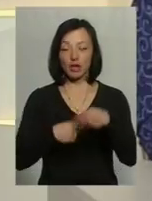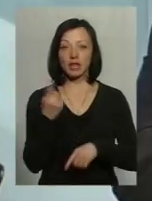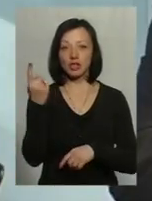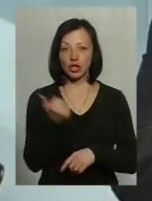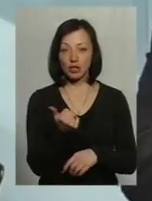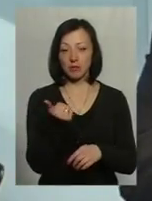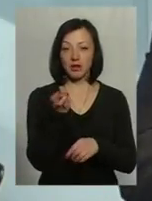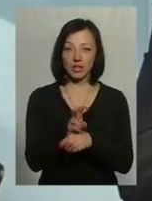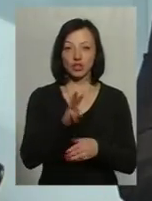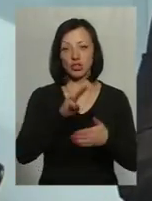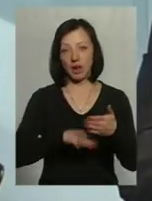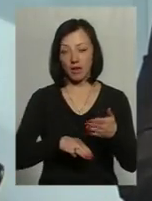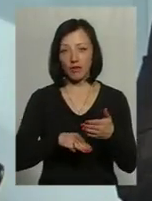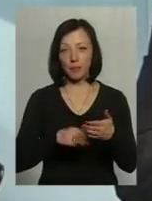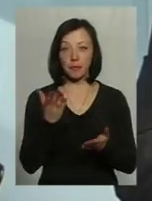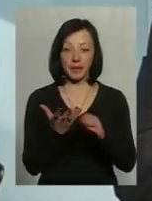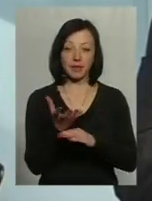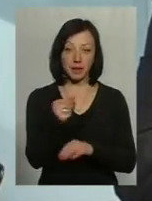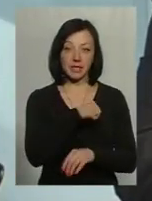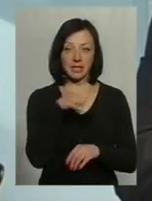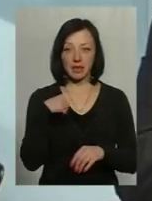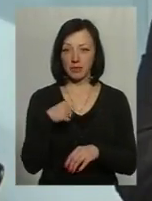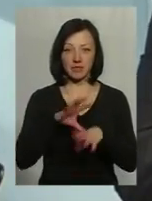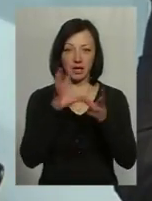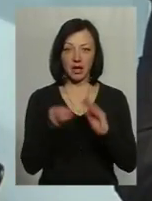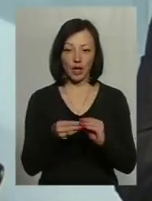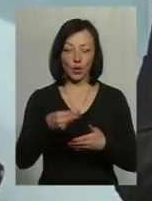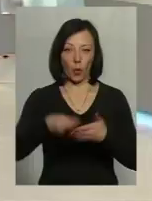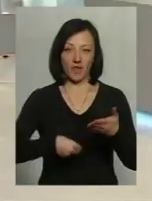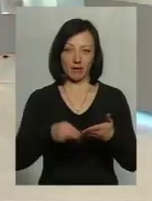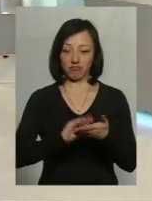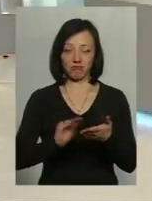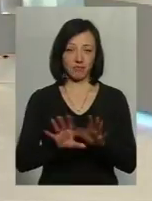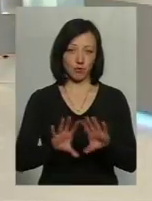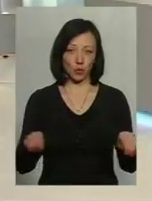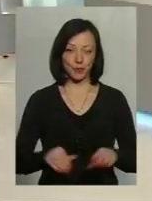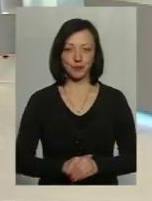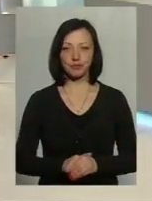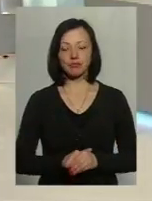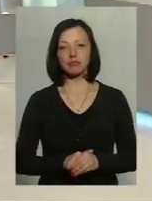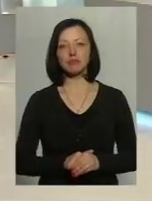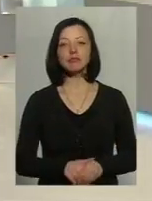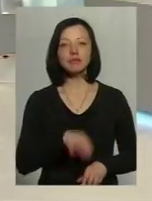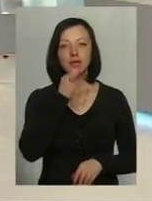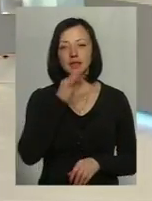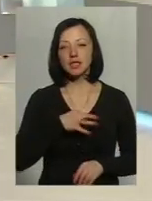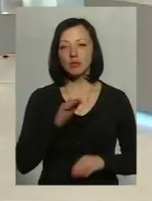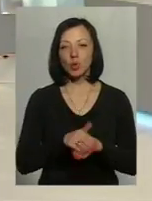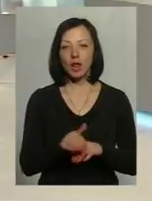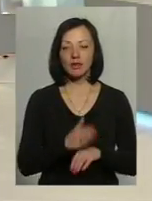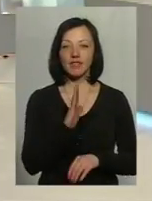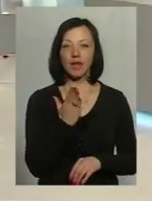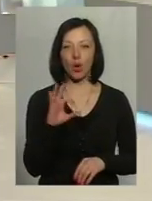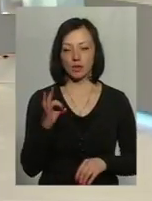почнемо. Який штраф? А якщо сплати сам штраф, там взагалі буде довідка. Скажіть, будь ласка, Віталій Олександрович, як